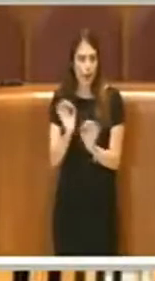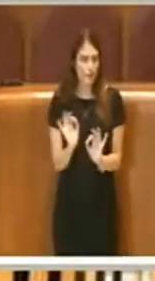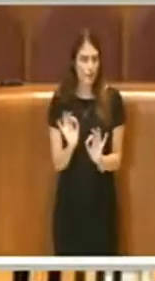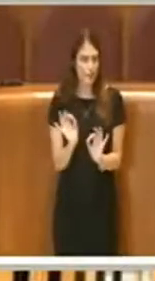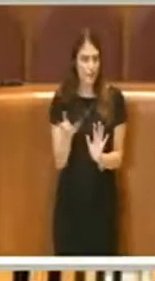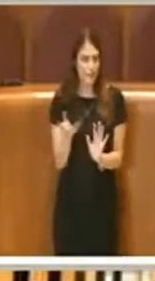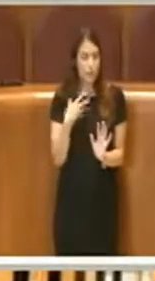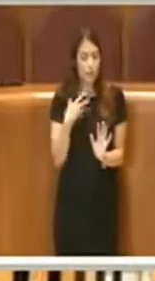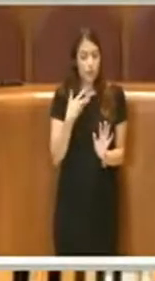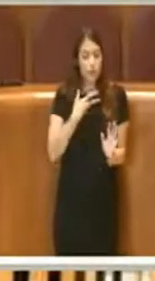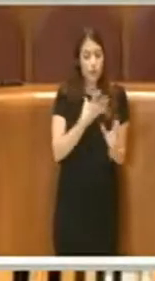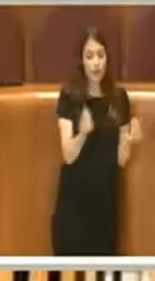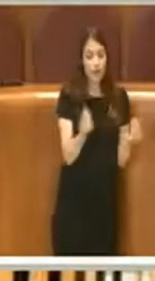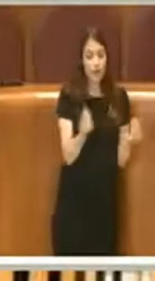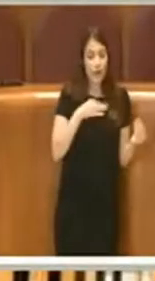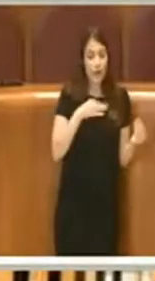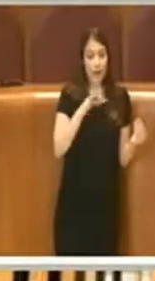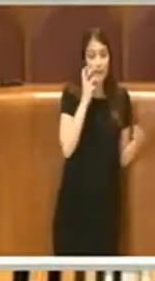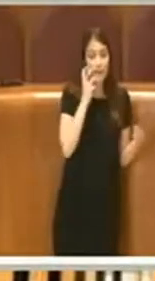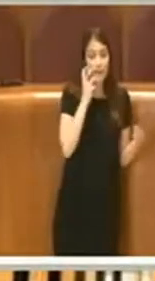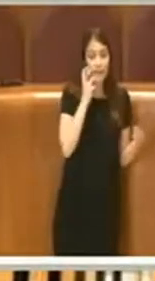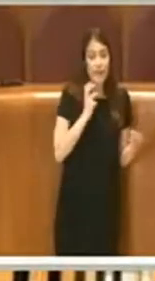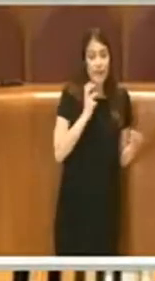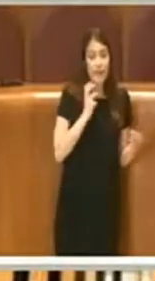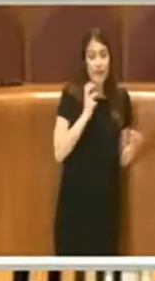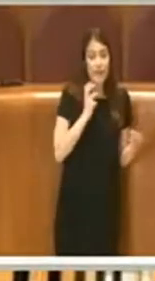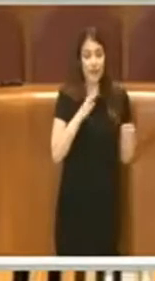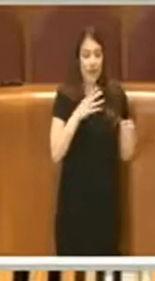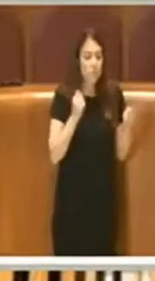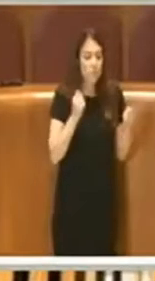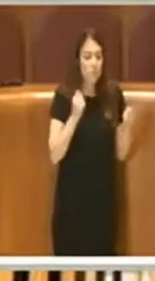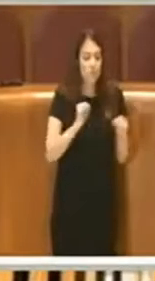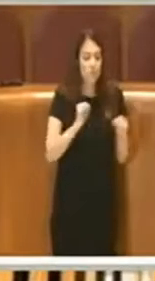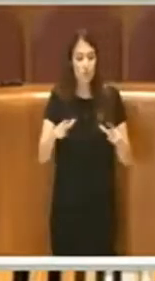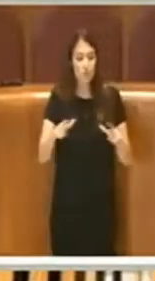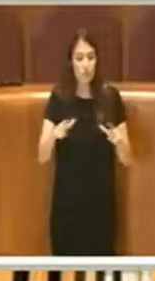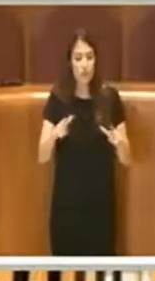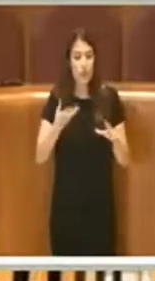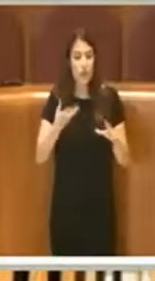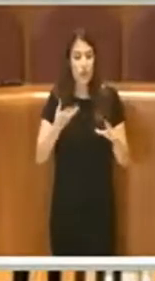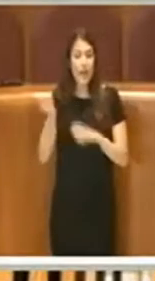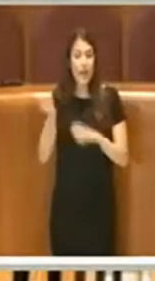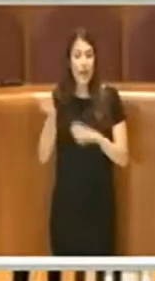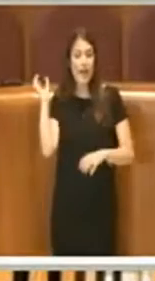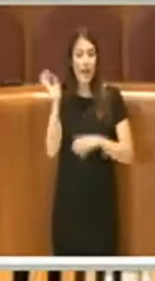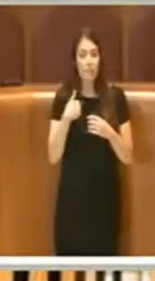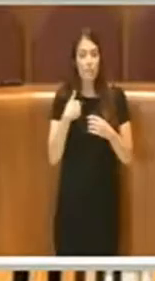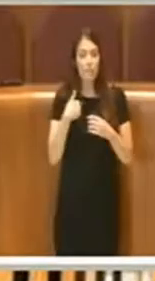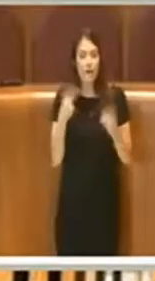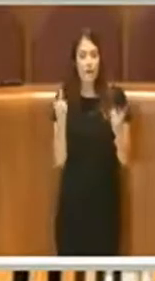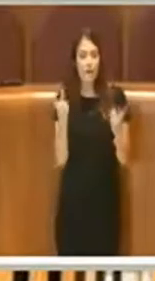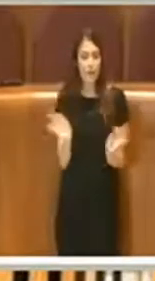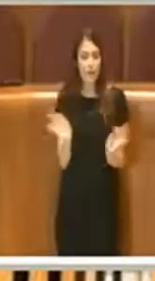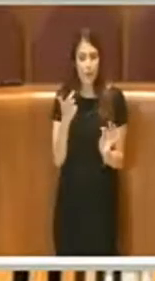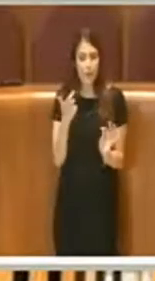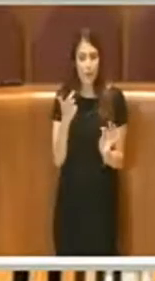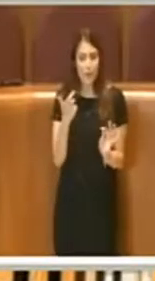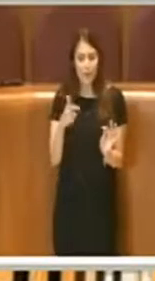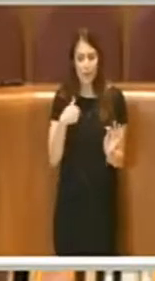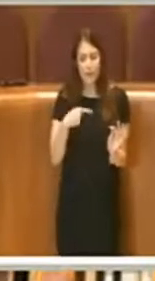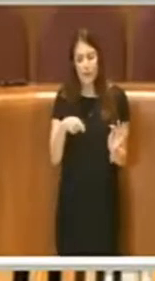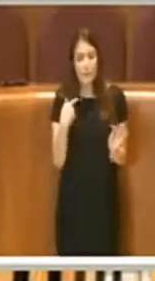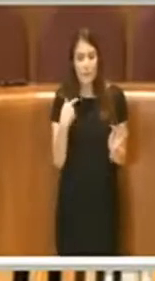punti verde qualità chiamati città del rugby dove non si poteva costruire un campo da rugby perché era finito lo spazio, 30 milioni